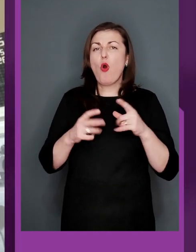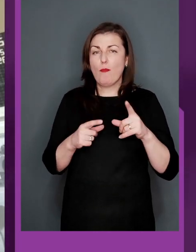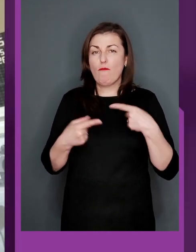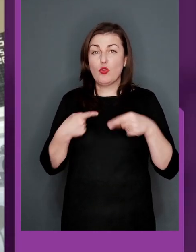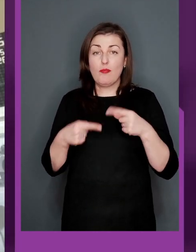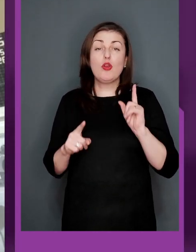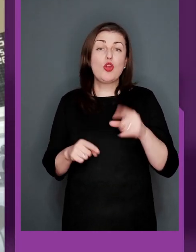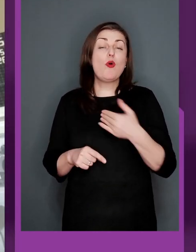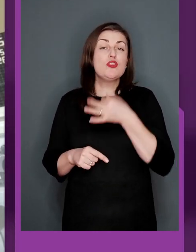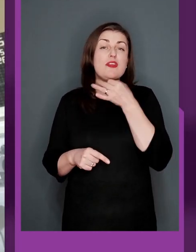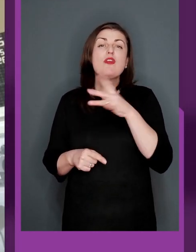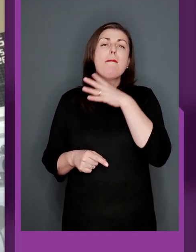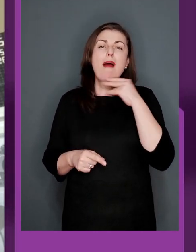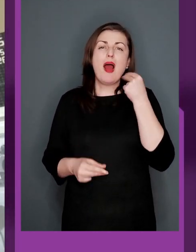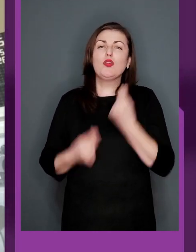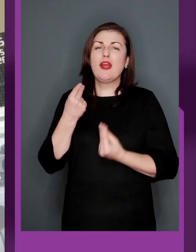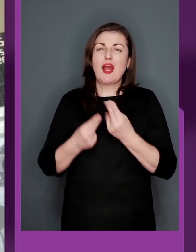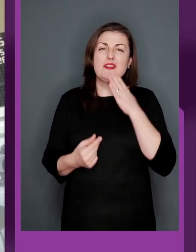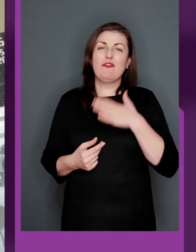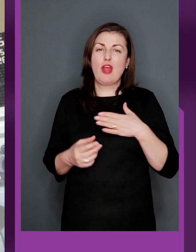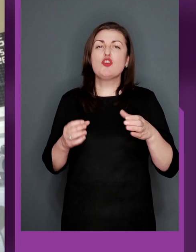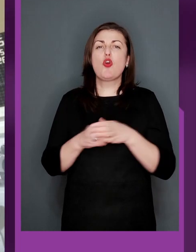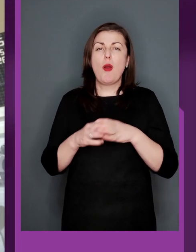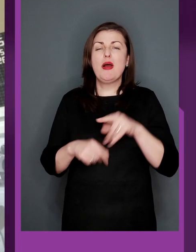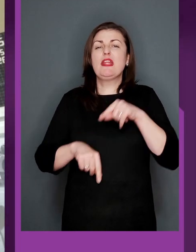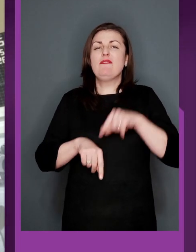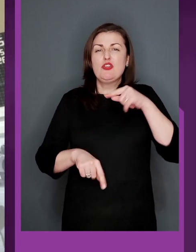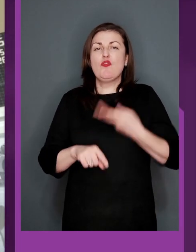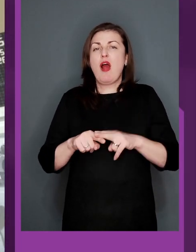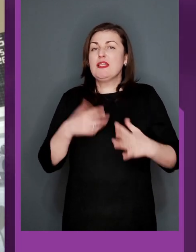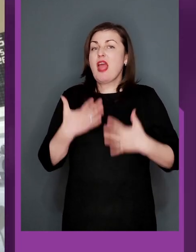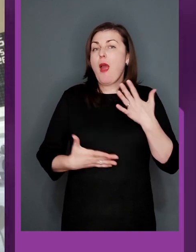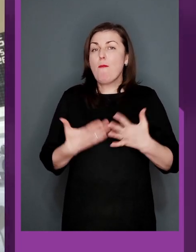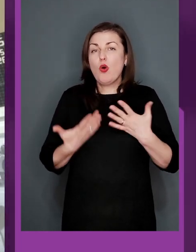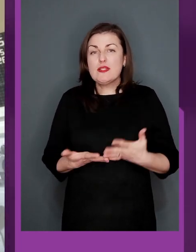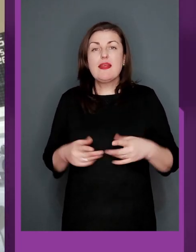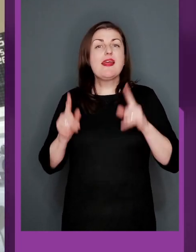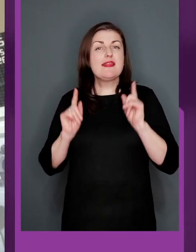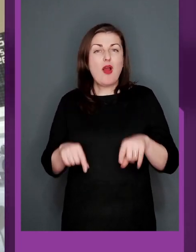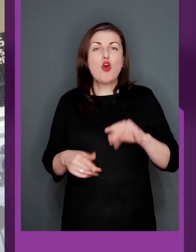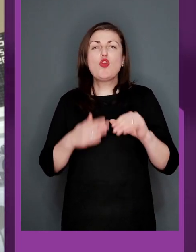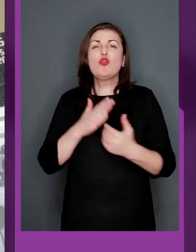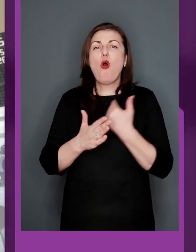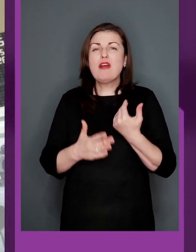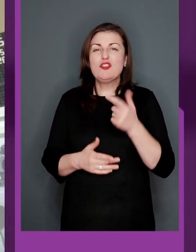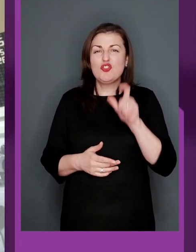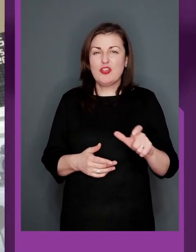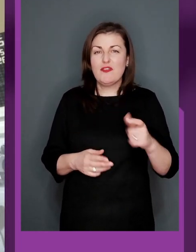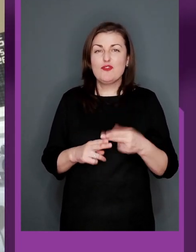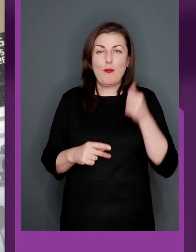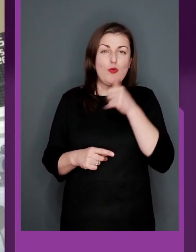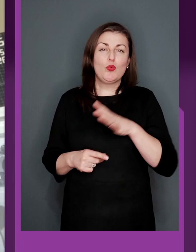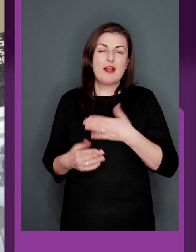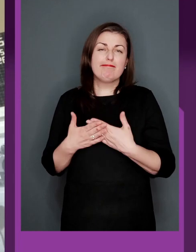Тому хочу сказати, що багато вже гравців нашої команди відчували ці емоції. Також новачки в цьому році. Дійсно,